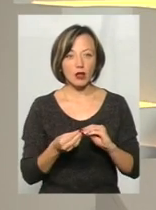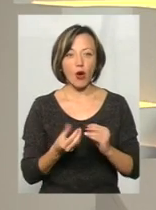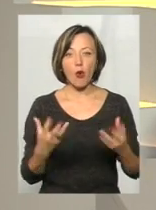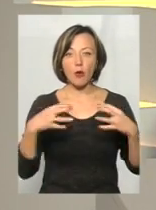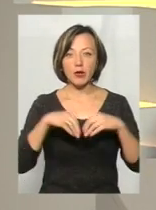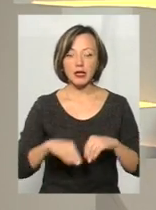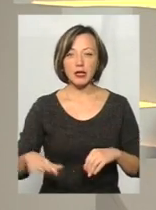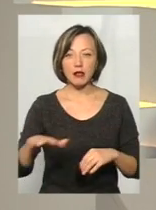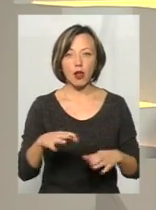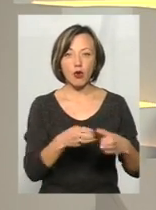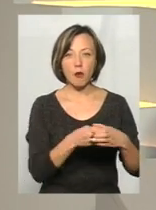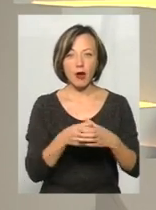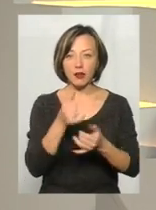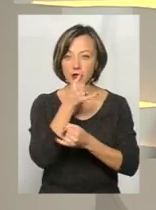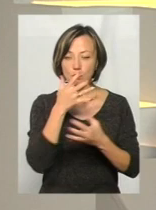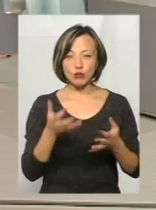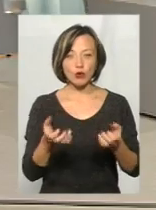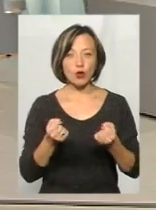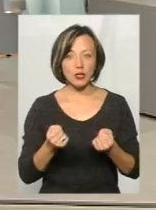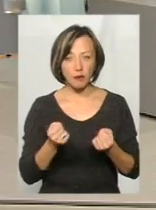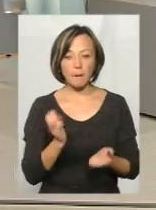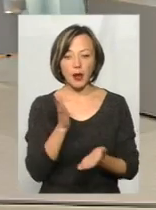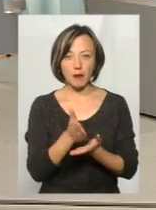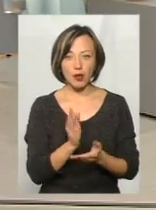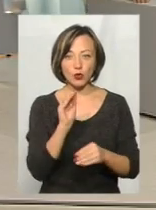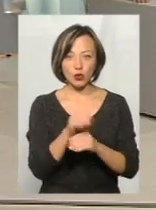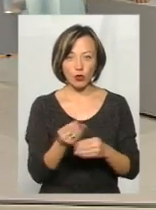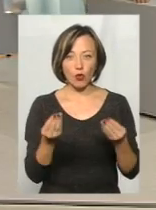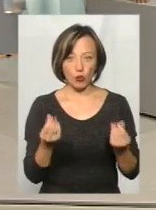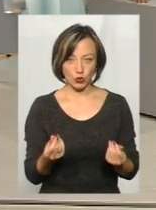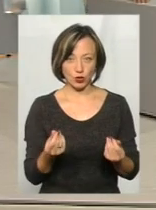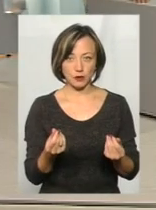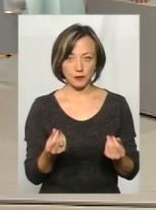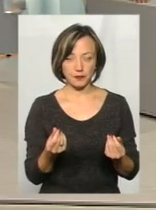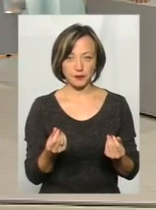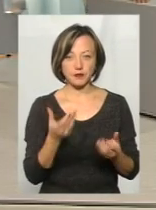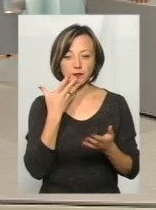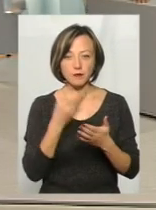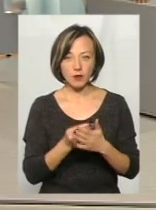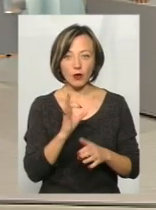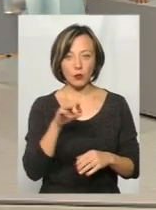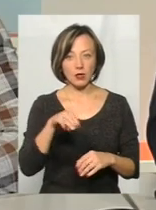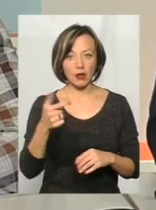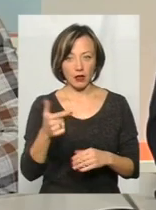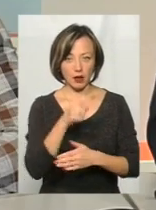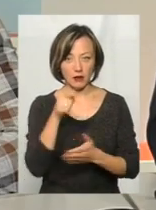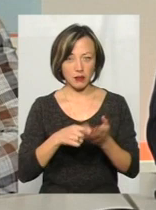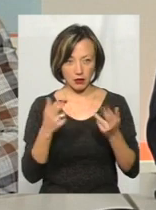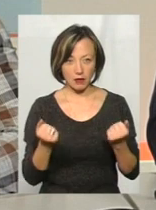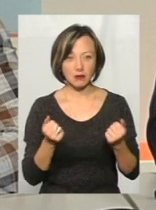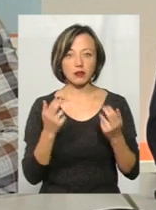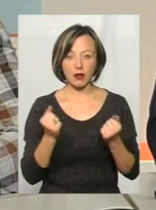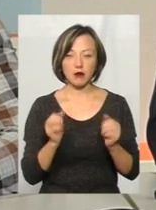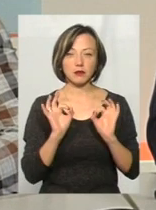'єднані тергромади не зможуть отримати прямих, додаткових фінансових вливань в свої об'єднані тергромади. Так чи ні? Так,